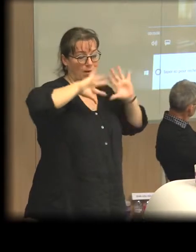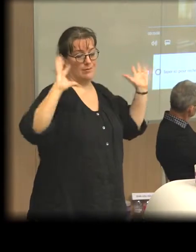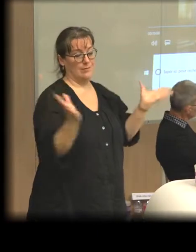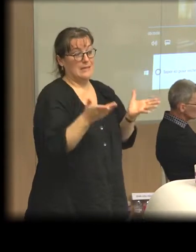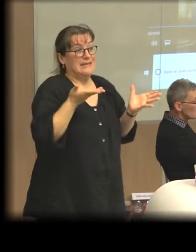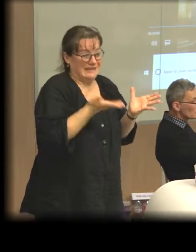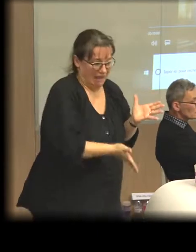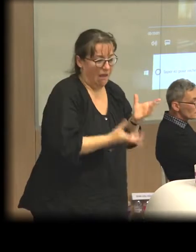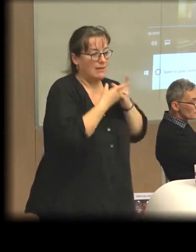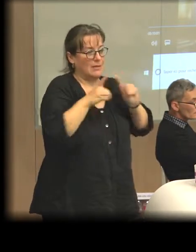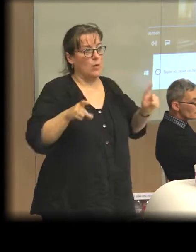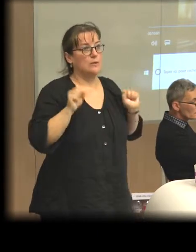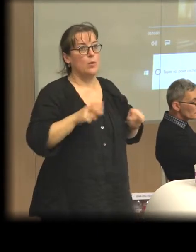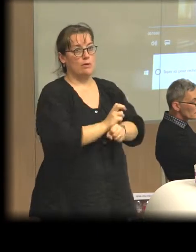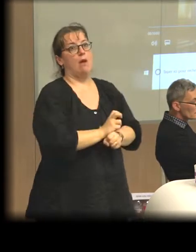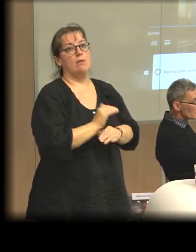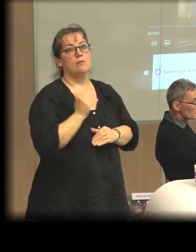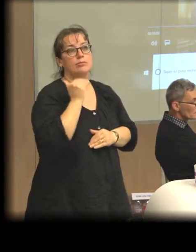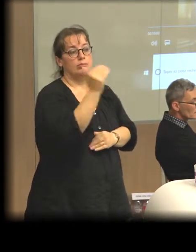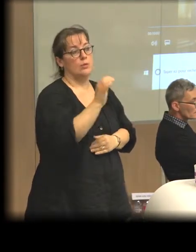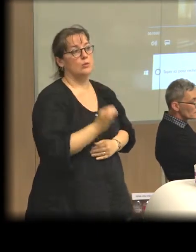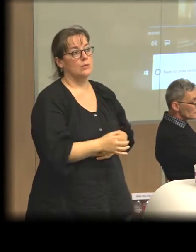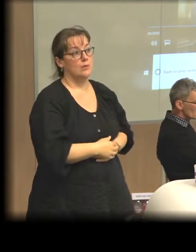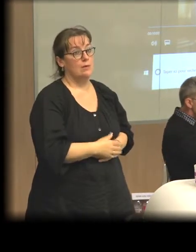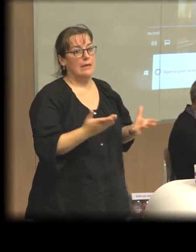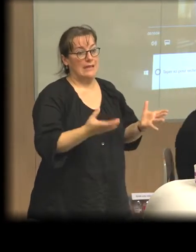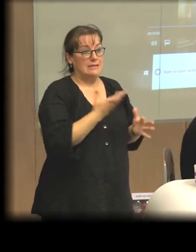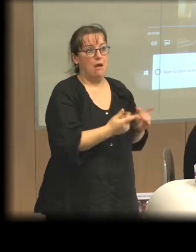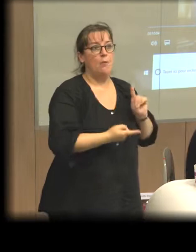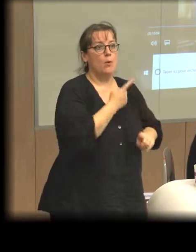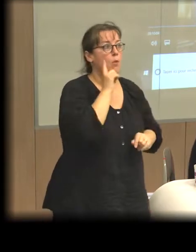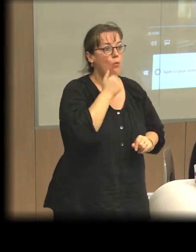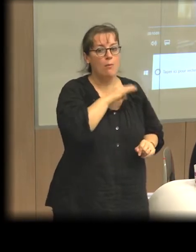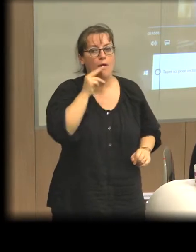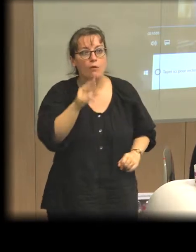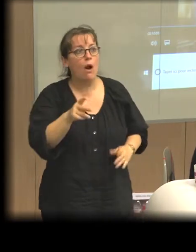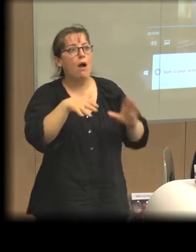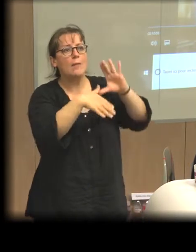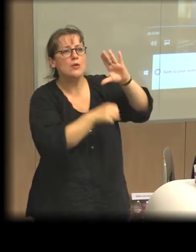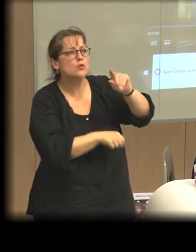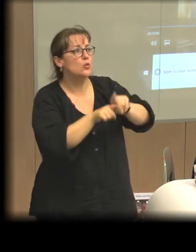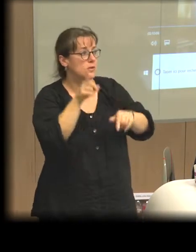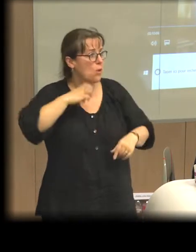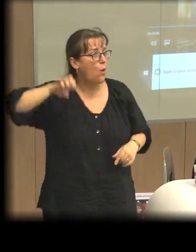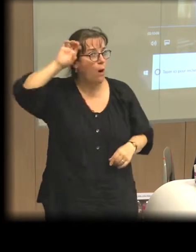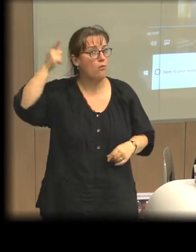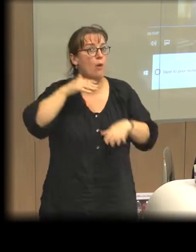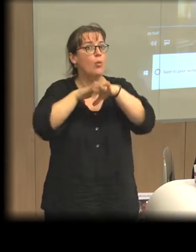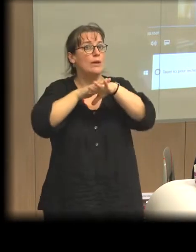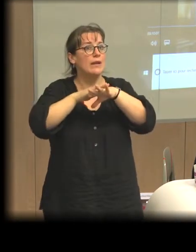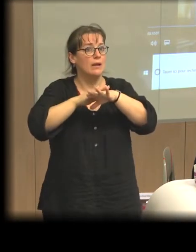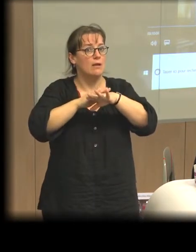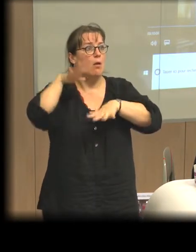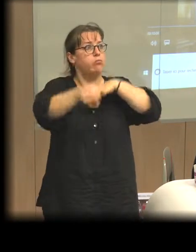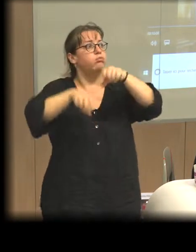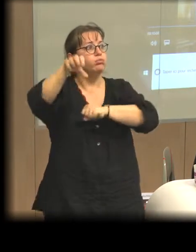crois, fait écho par rapport à la montée des extrêmes que l'on constate aussi bien en Amérique du Sud qu'en Europe, c'est que l